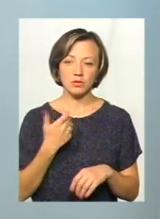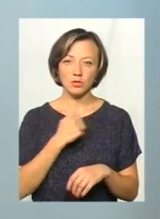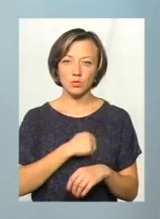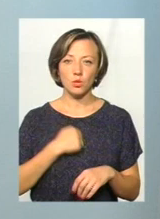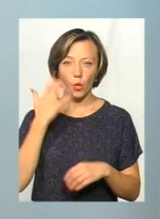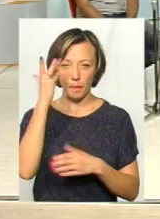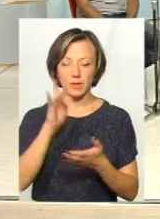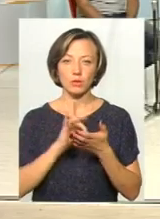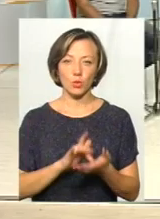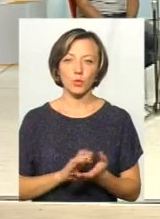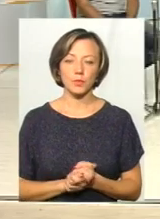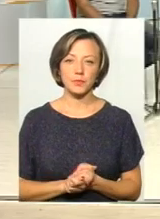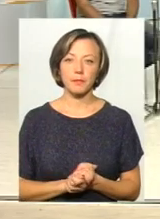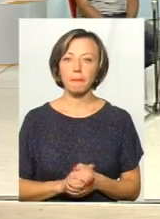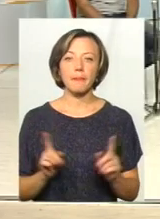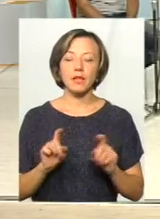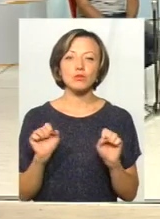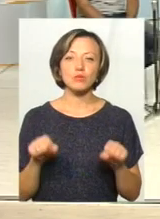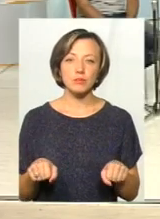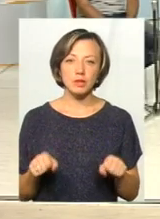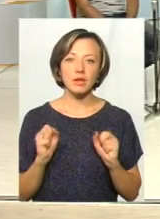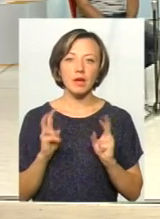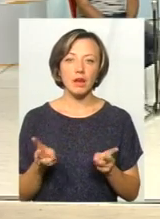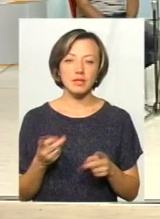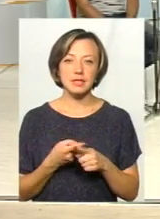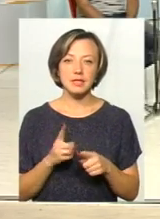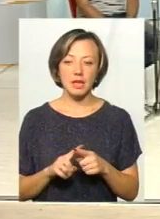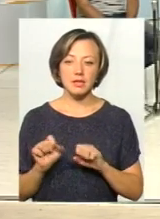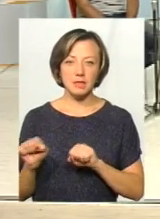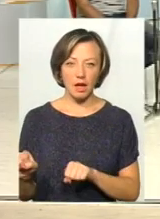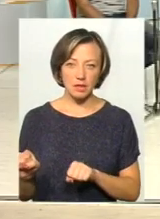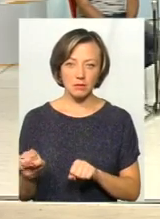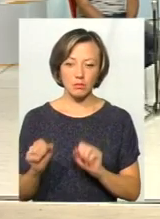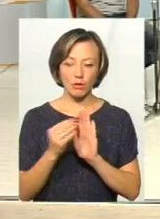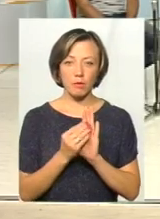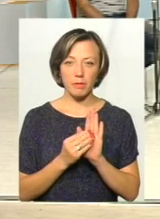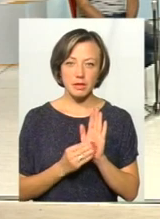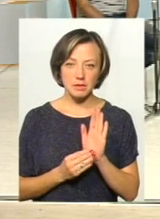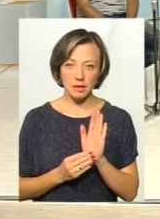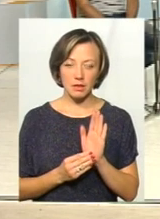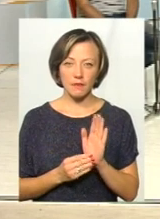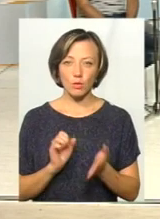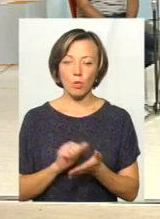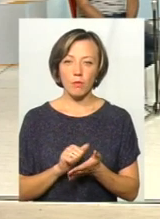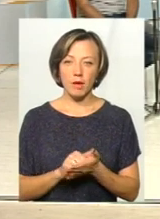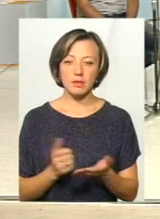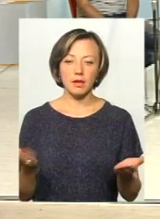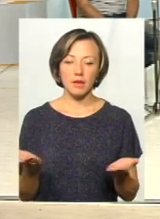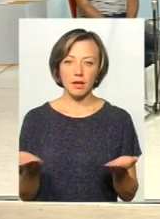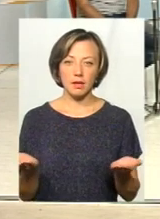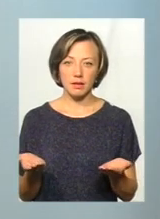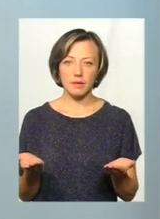метою. Що може, наскільки цей захист прописаний і в тих документах, які